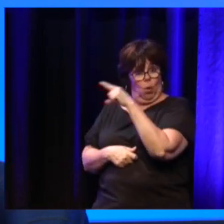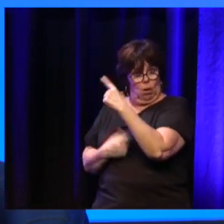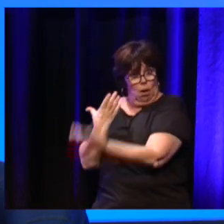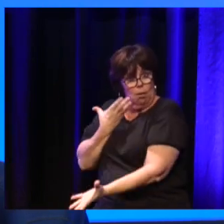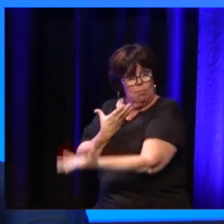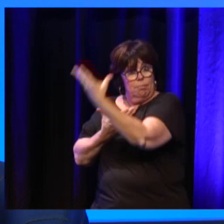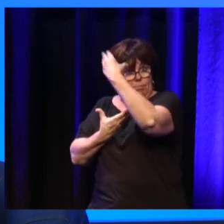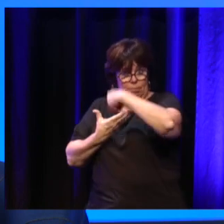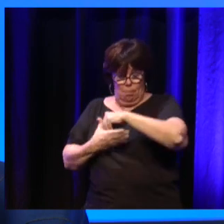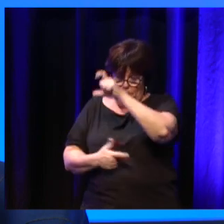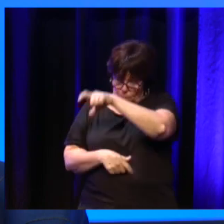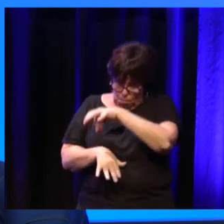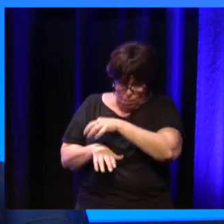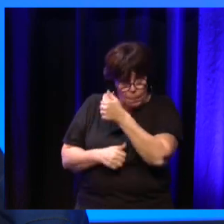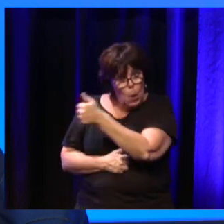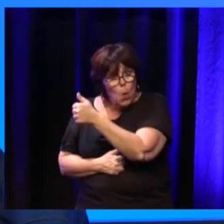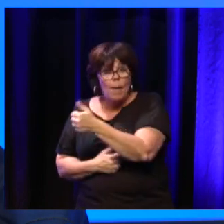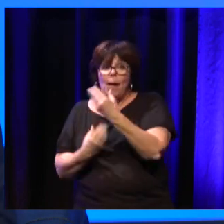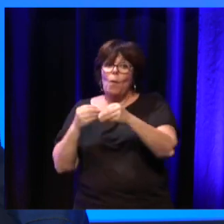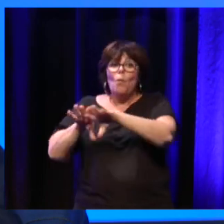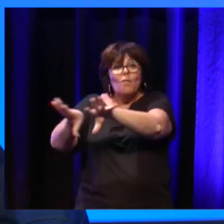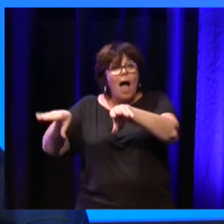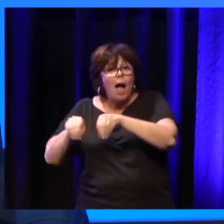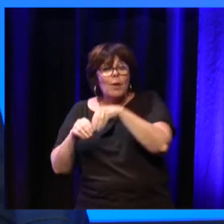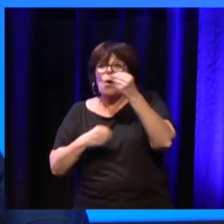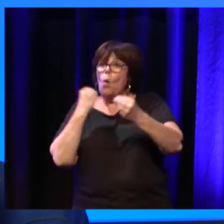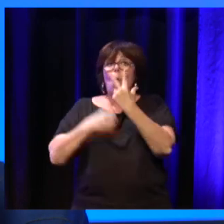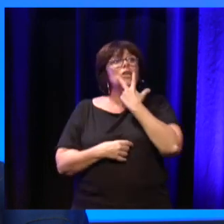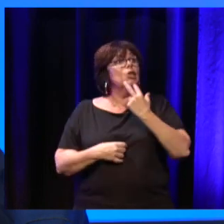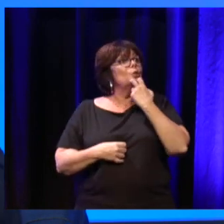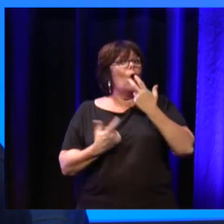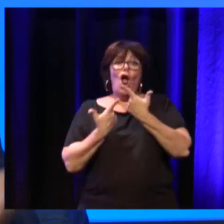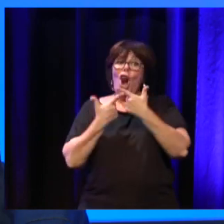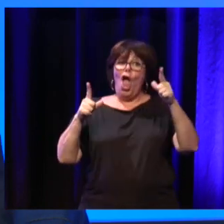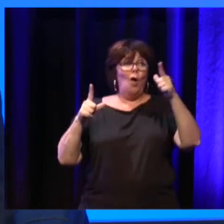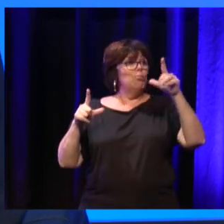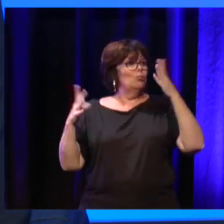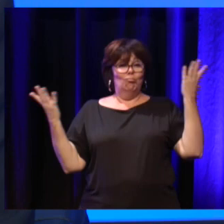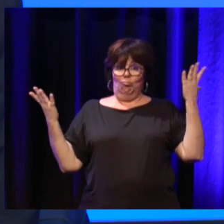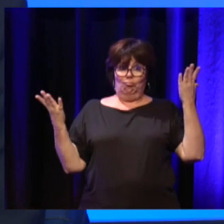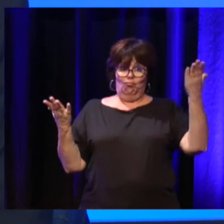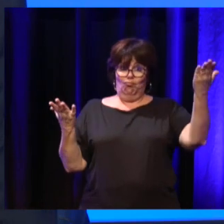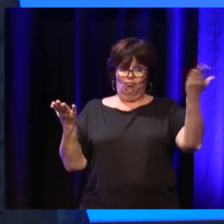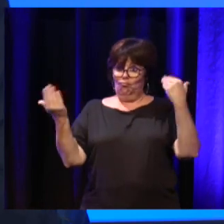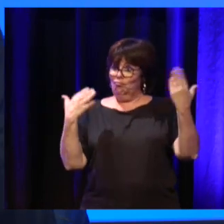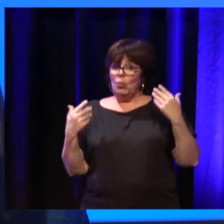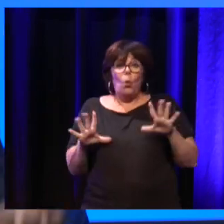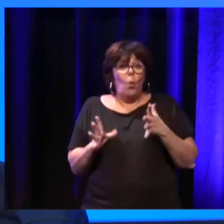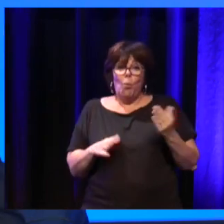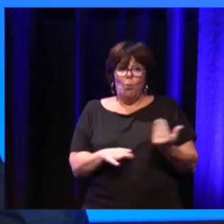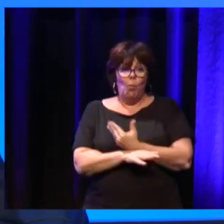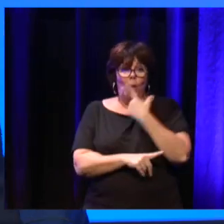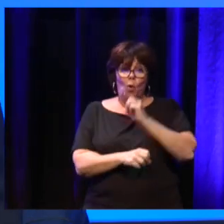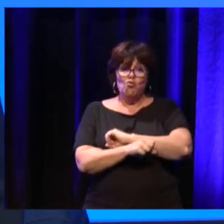et des citoyens de la ville de Nice qui pouvaient venir. Très concrètement, on faisait un appel à mobilisation dans le journal, on